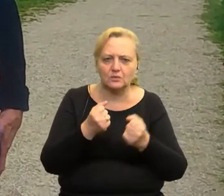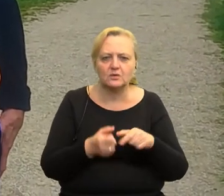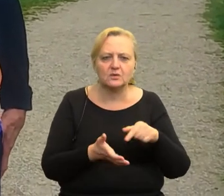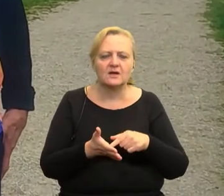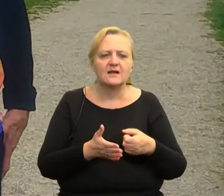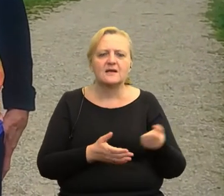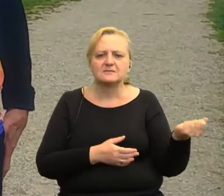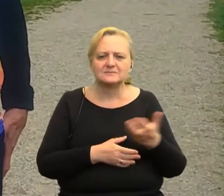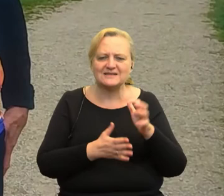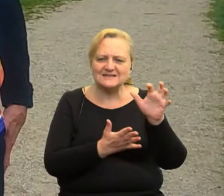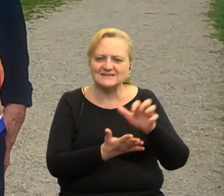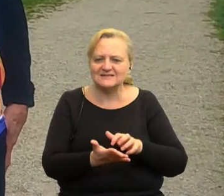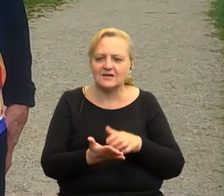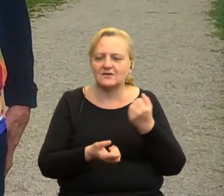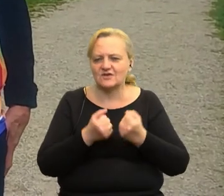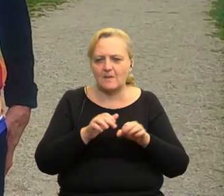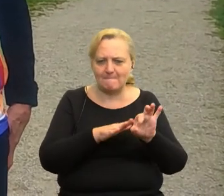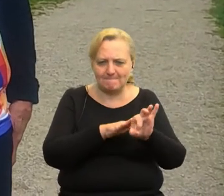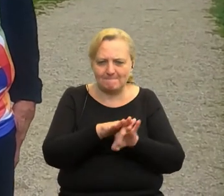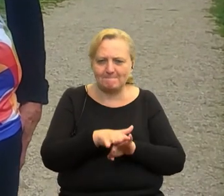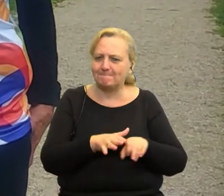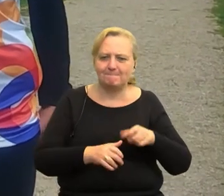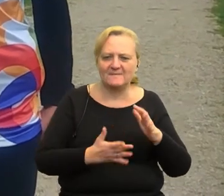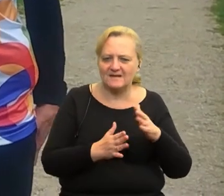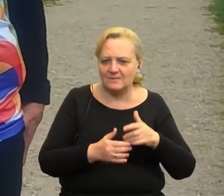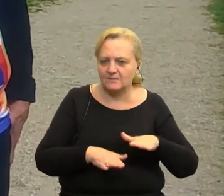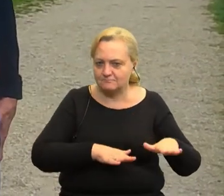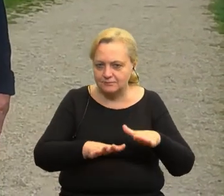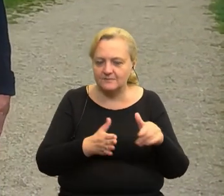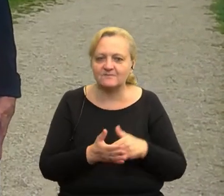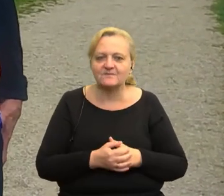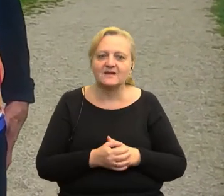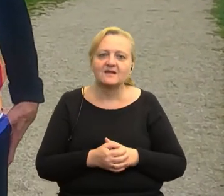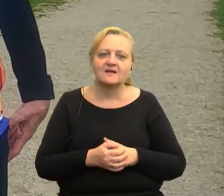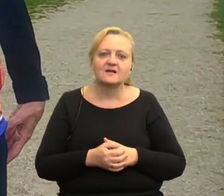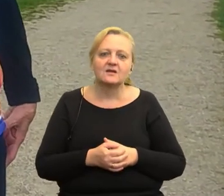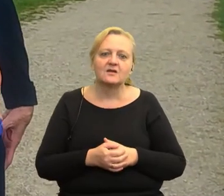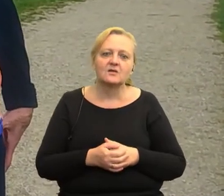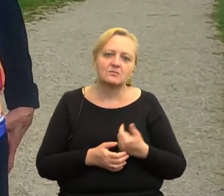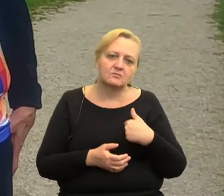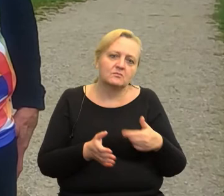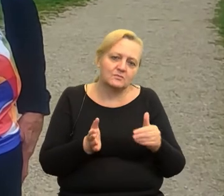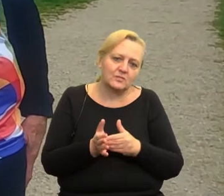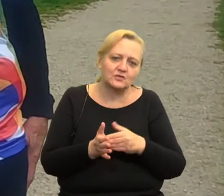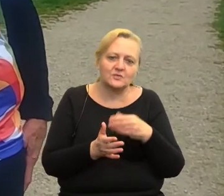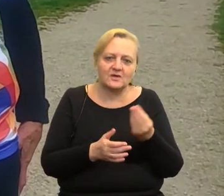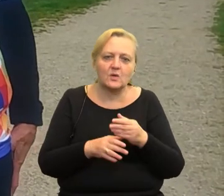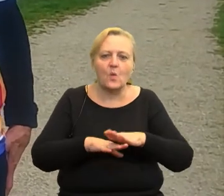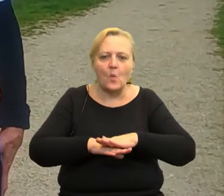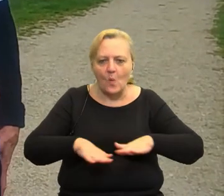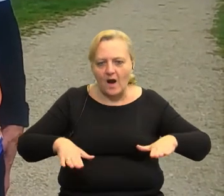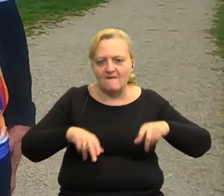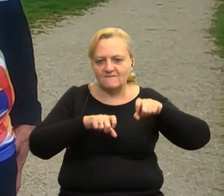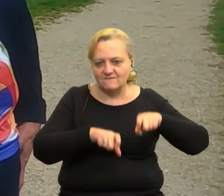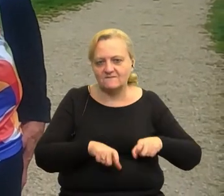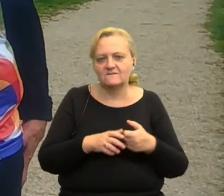jest żwir i kamyki leżą, także poza tym jakieś przydałyby się ławeczki jakieś